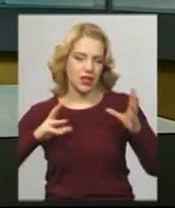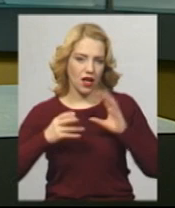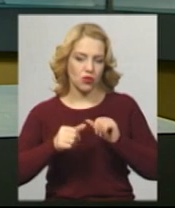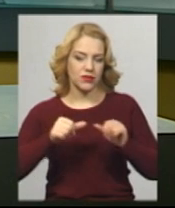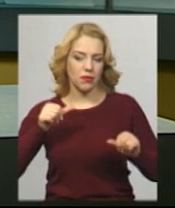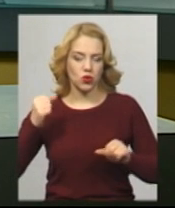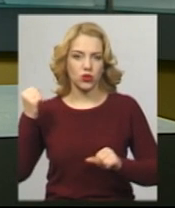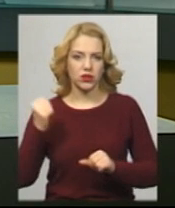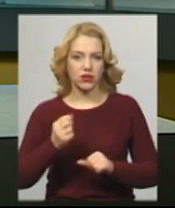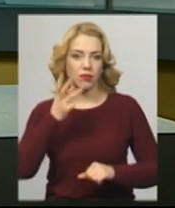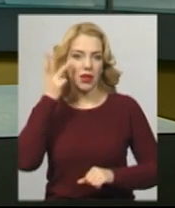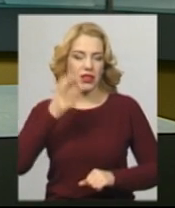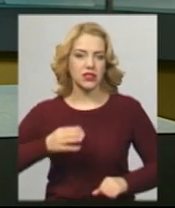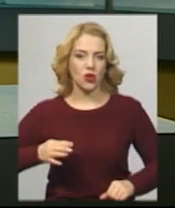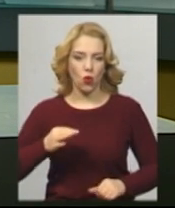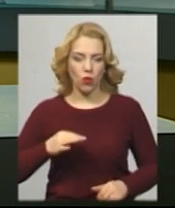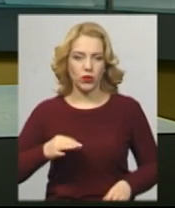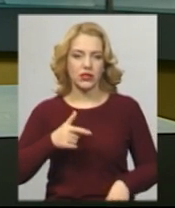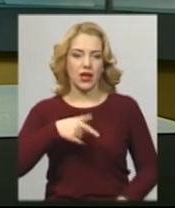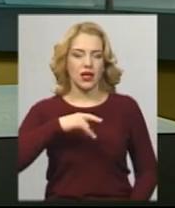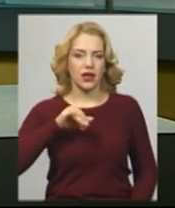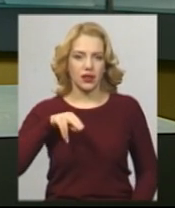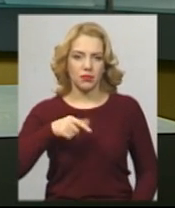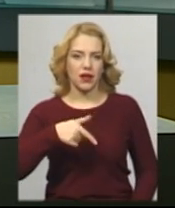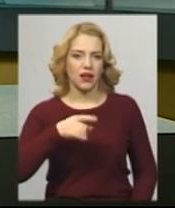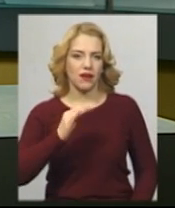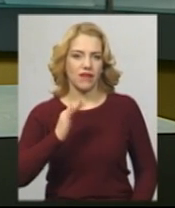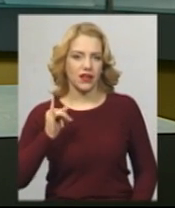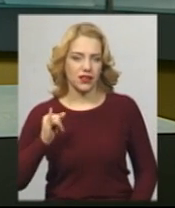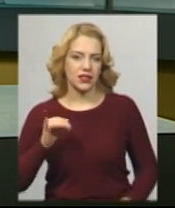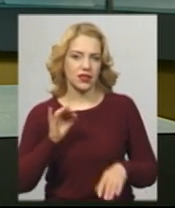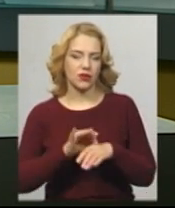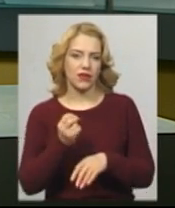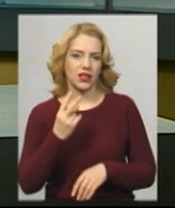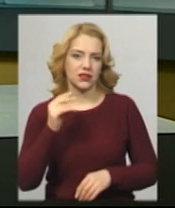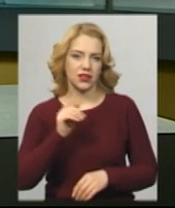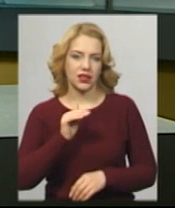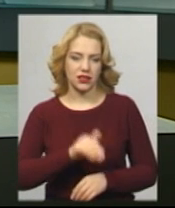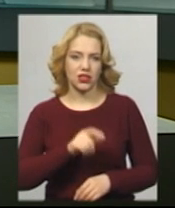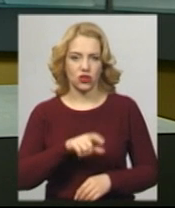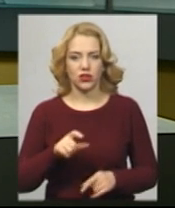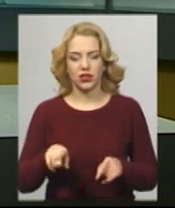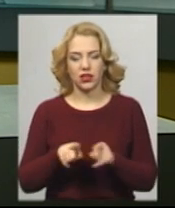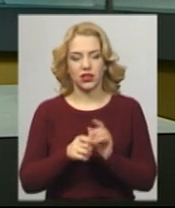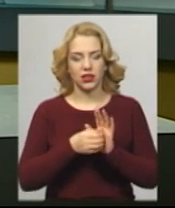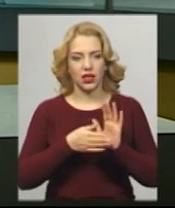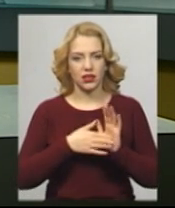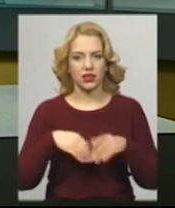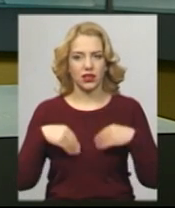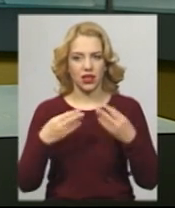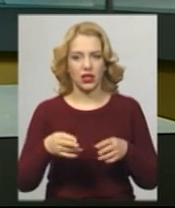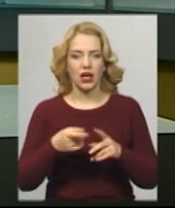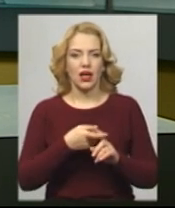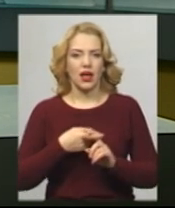минулий тиждень у Хмельницькій області на грип та гостру вірусну інфекцію захворіли майже 12 тисяч людей. Такі дані надає лікарка-епідеміолог